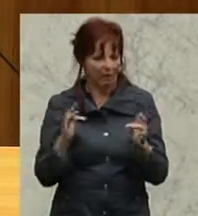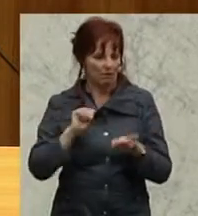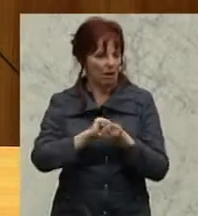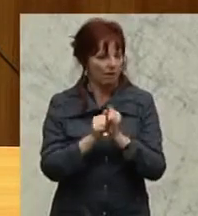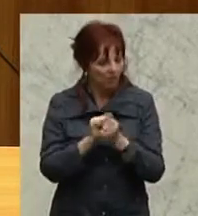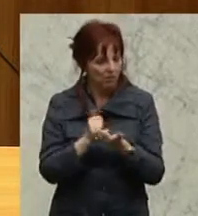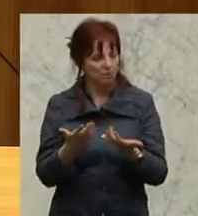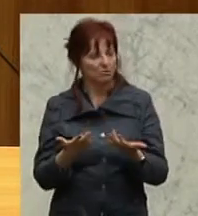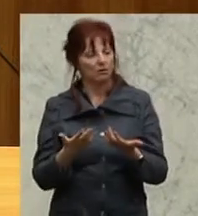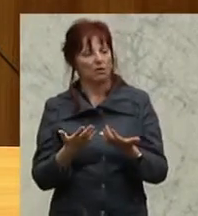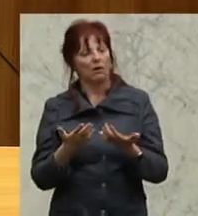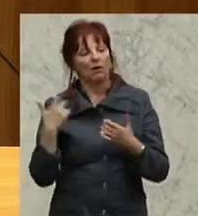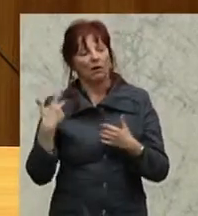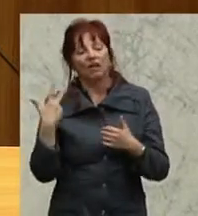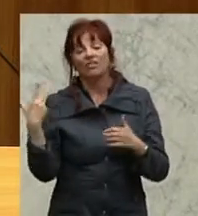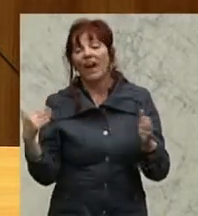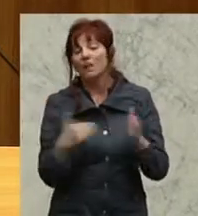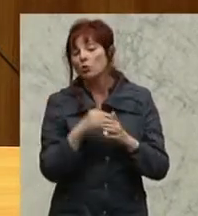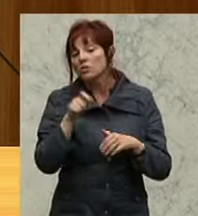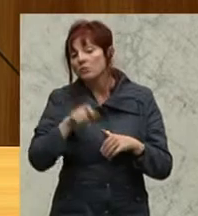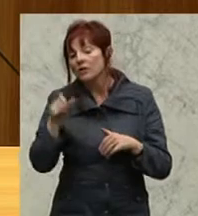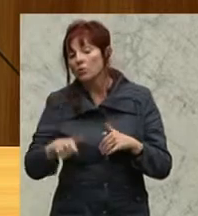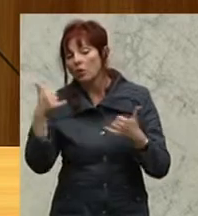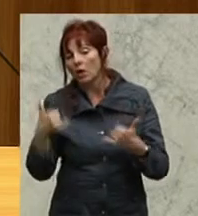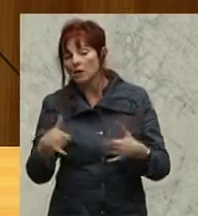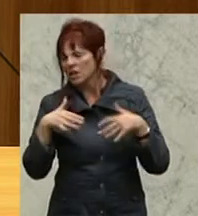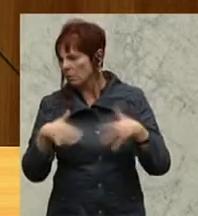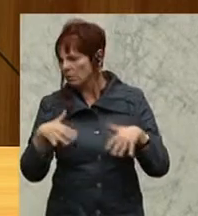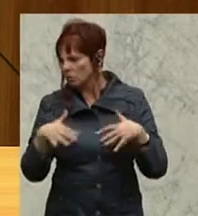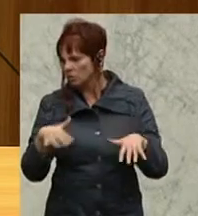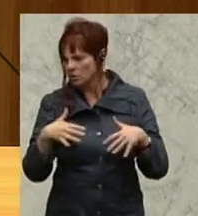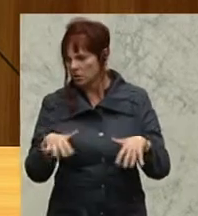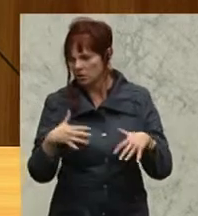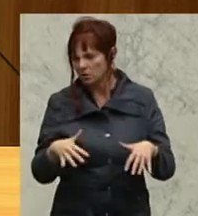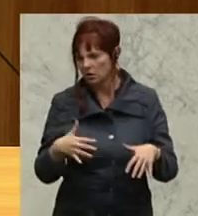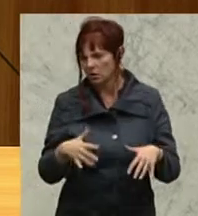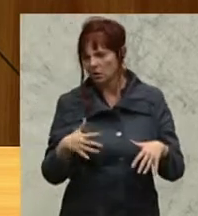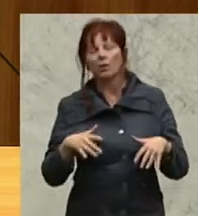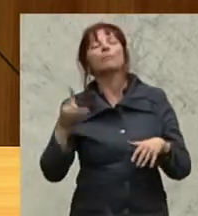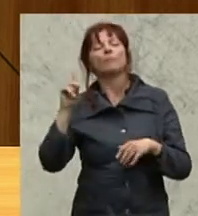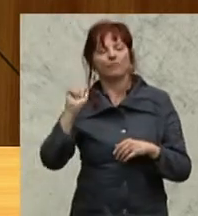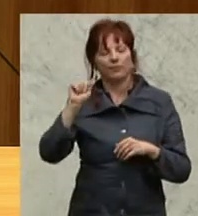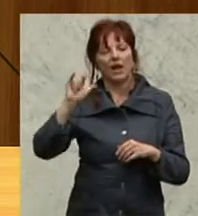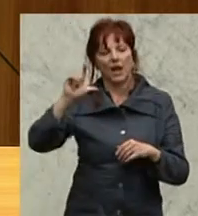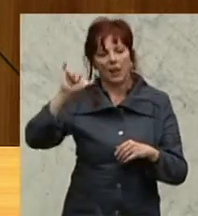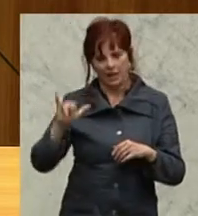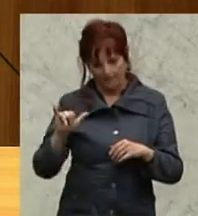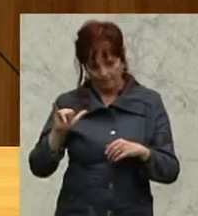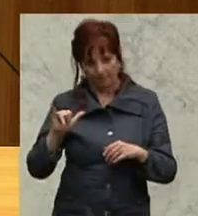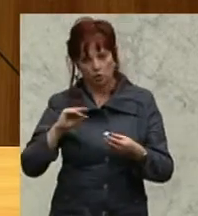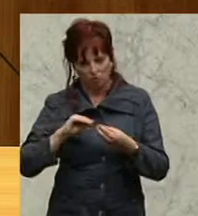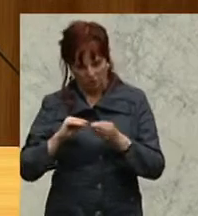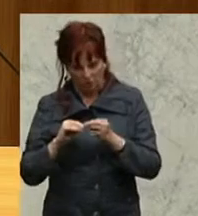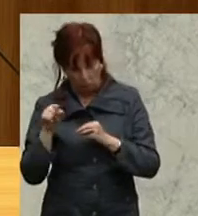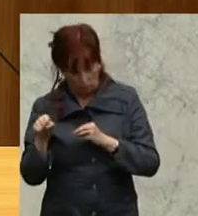Leute, ja, stehen da auf der Straße, ja? Sehr bedauerlich. Muss dagegen gesteuert werden, ja? Aber nicht nur